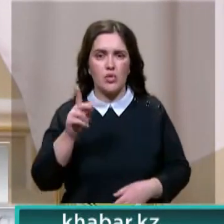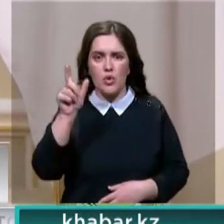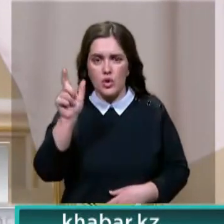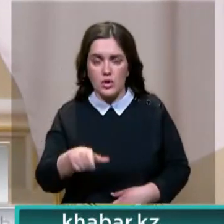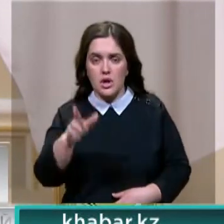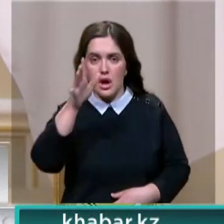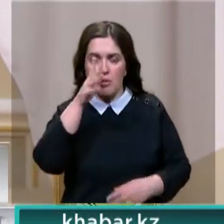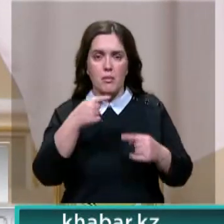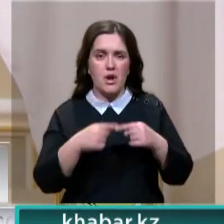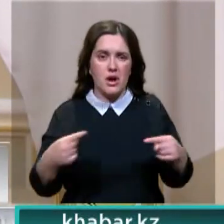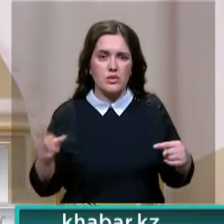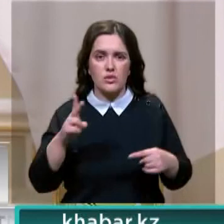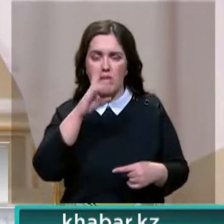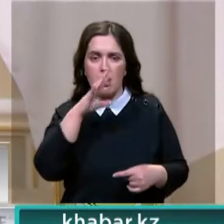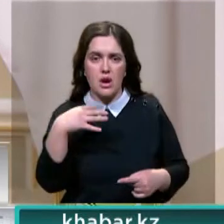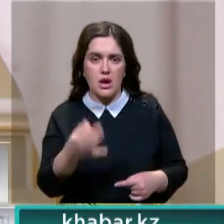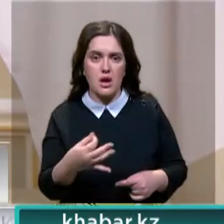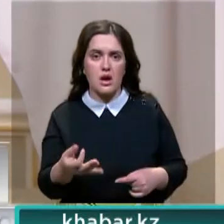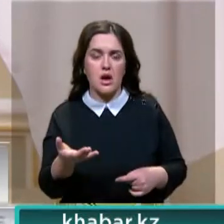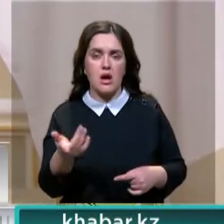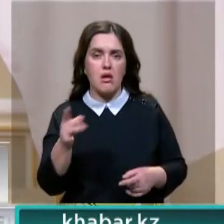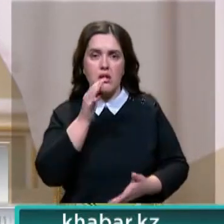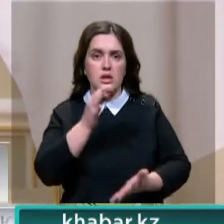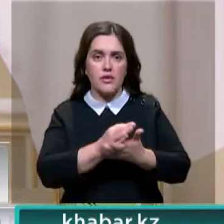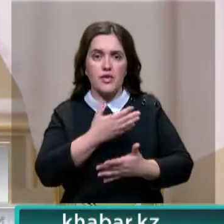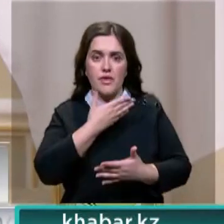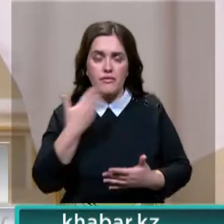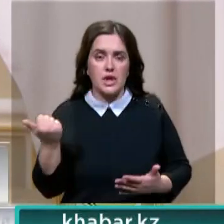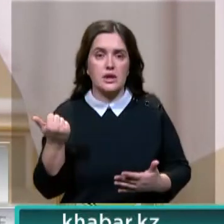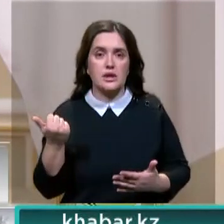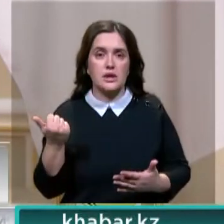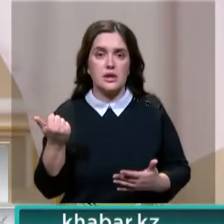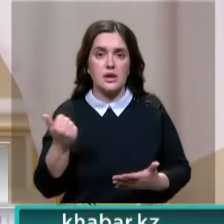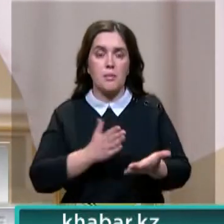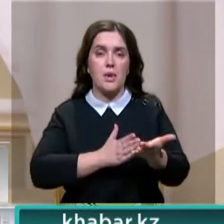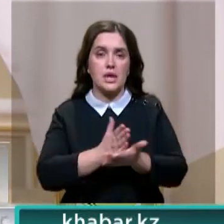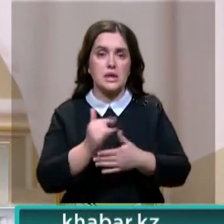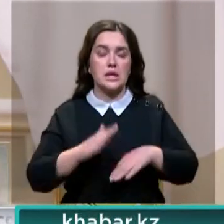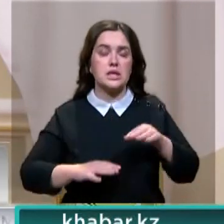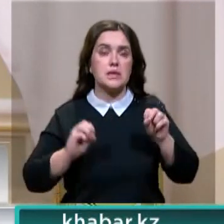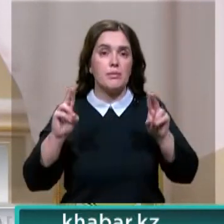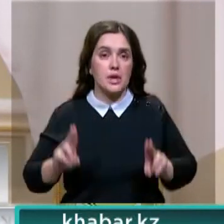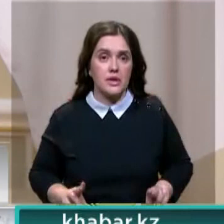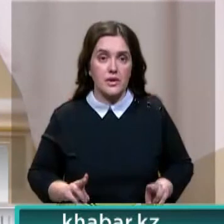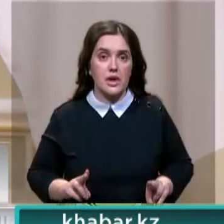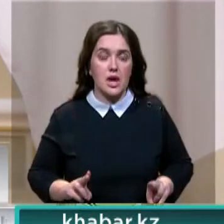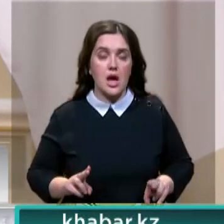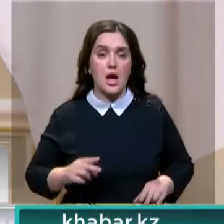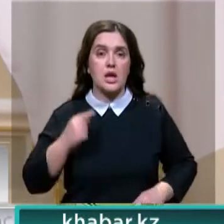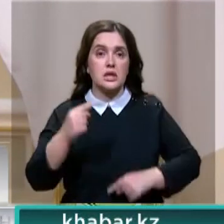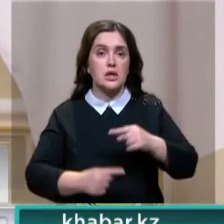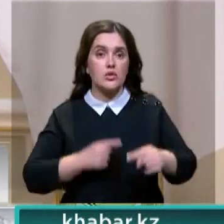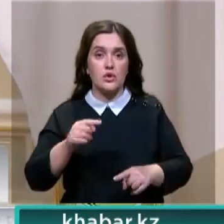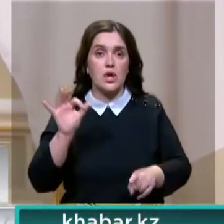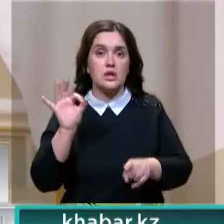всякого рода авантюристов, безответственных и некомпетентных политиков и экспертов, преследующих цель